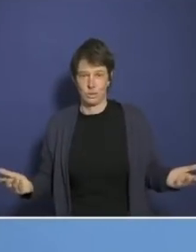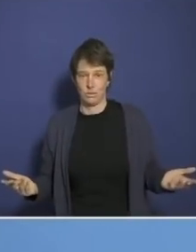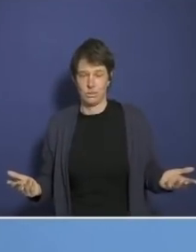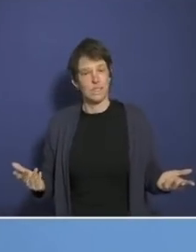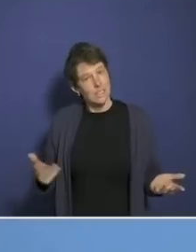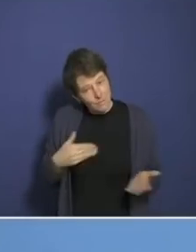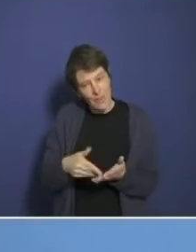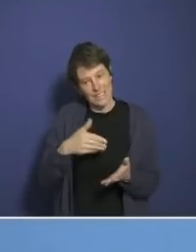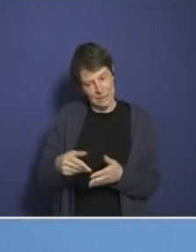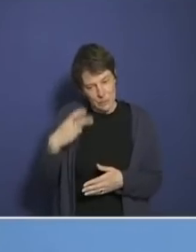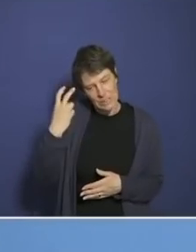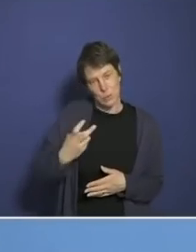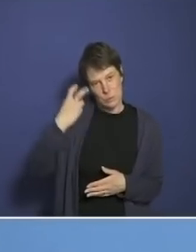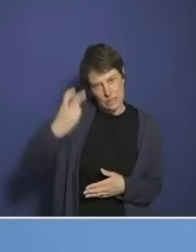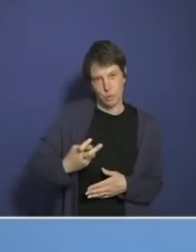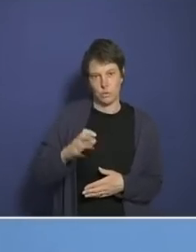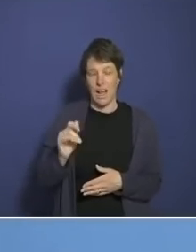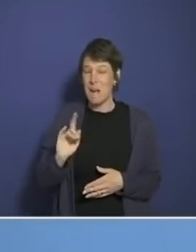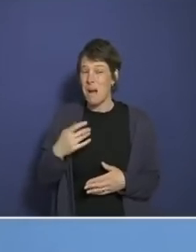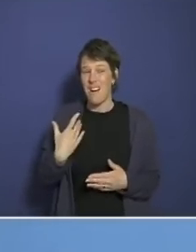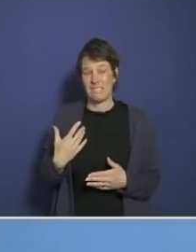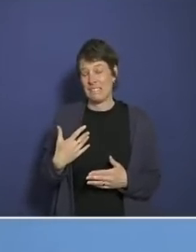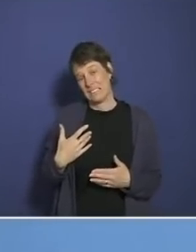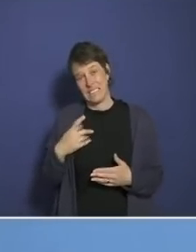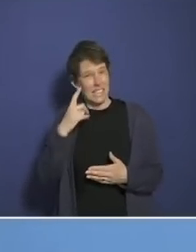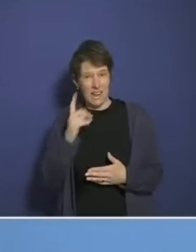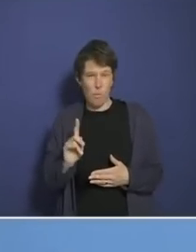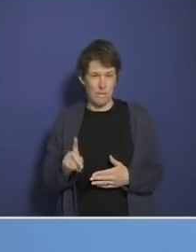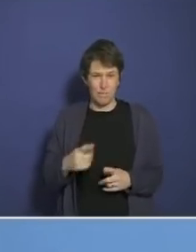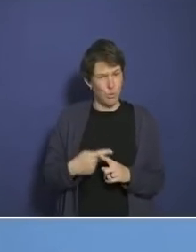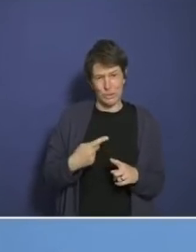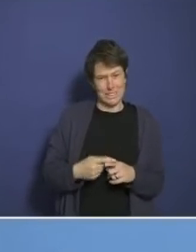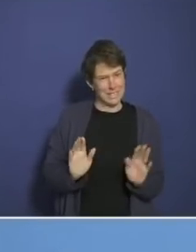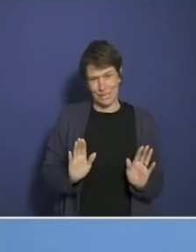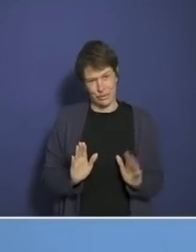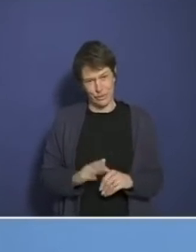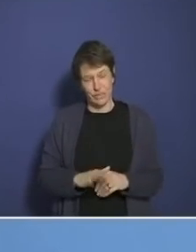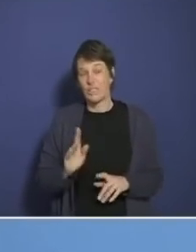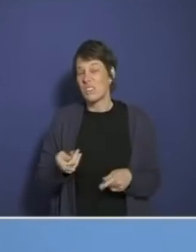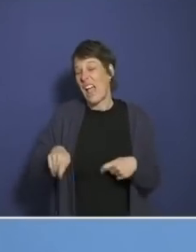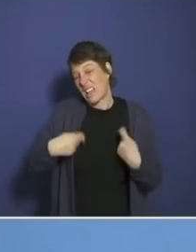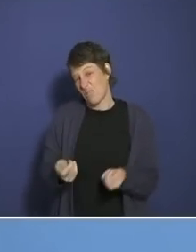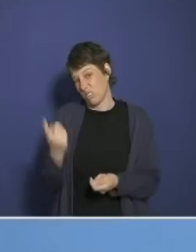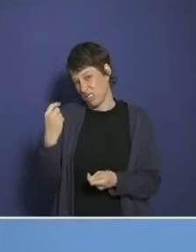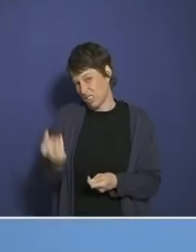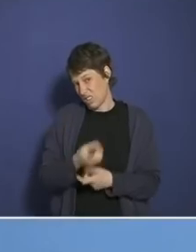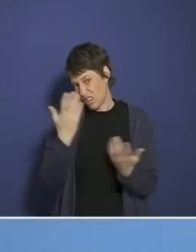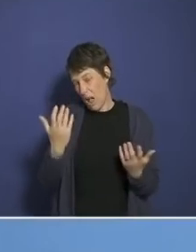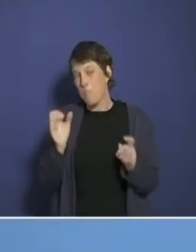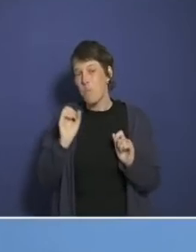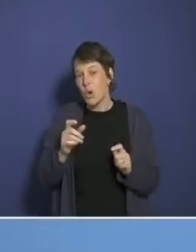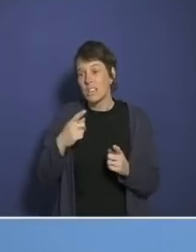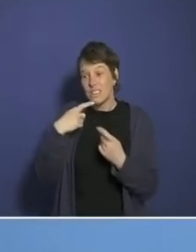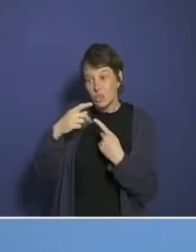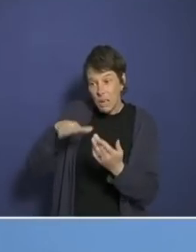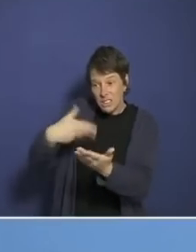unversucht lassen, aber ich bin da sehr pessimistisch. Alles versuchen, nichts unversucht lassen, oh Gott, Herr Lauterbach, das Parlament ist das souverän, das Parlament hat